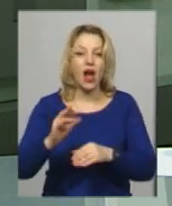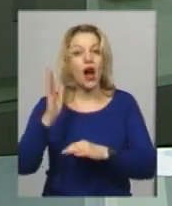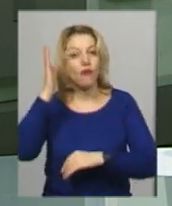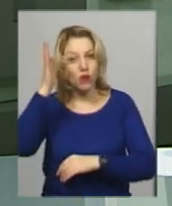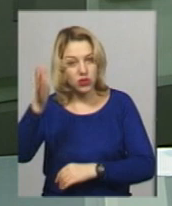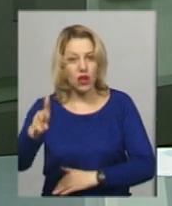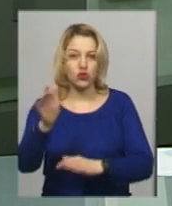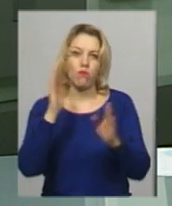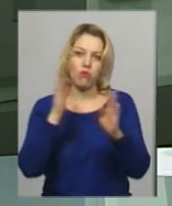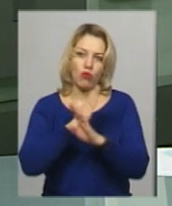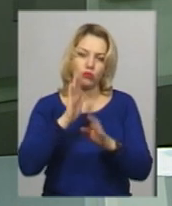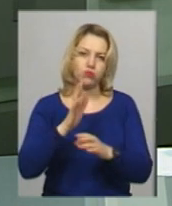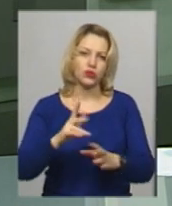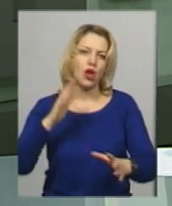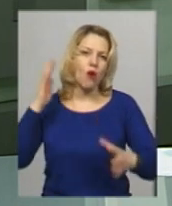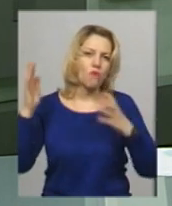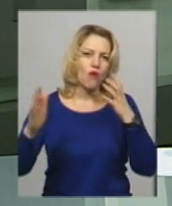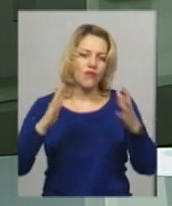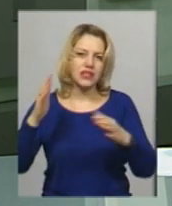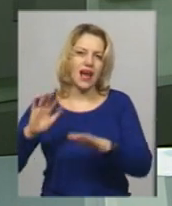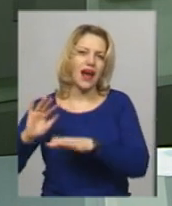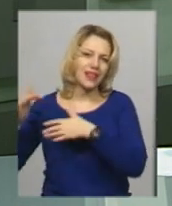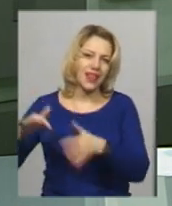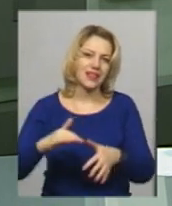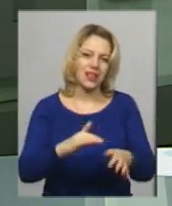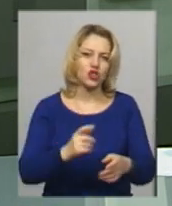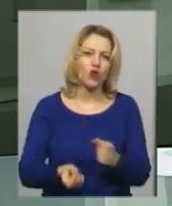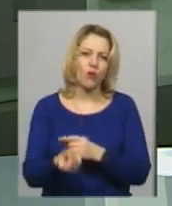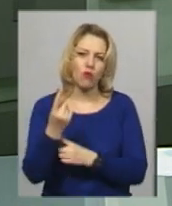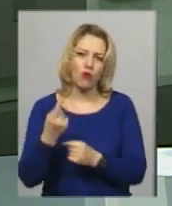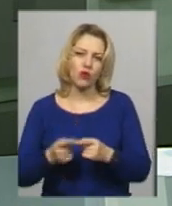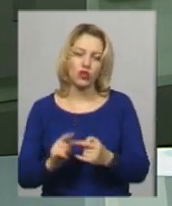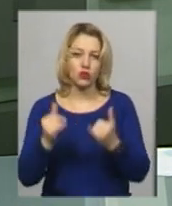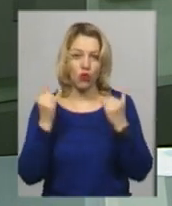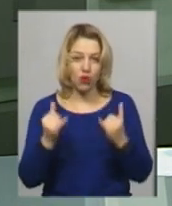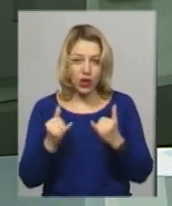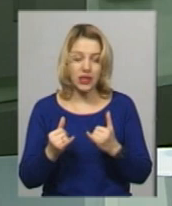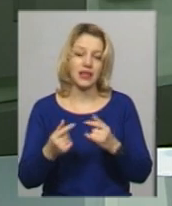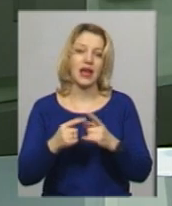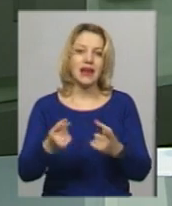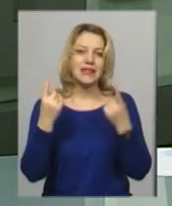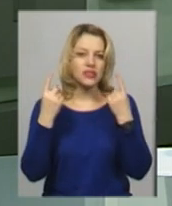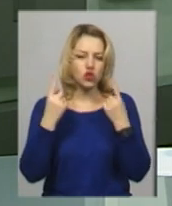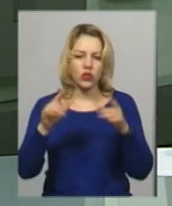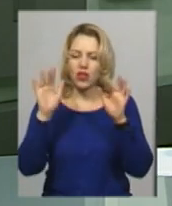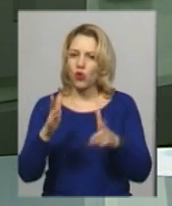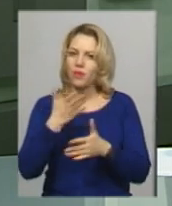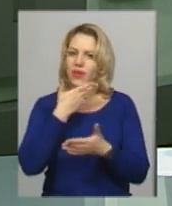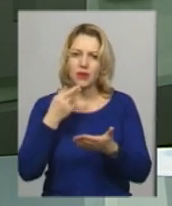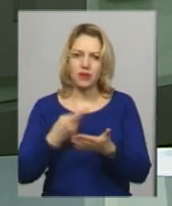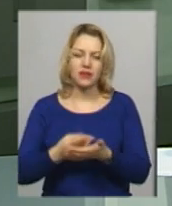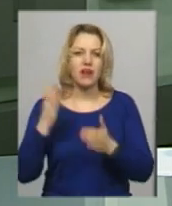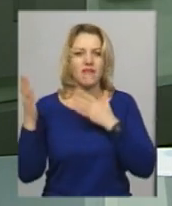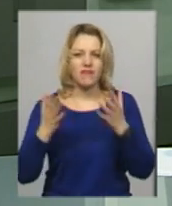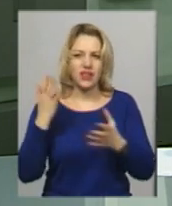формуватиметься повітряними масами атлантичного походження. Сьогодні істотних опадів не передбачається. Вітер східний – 5